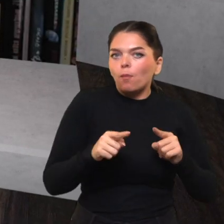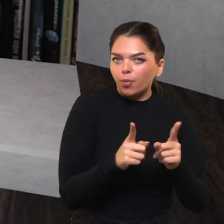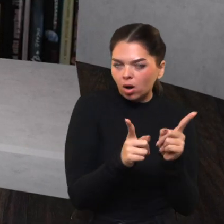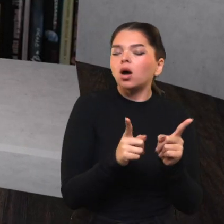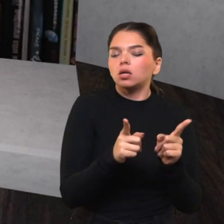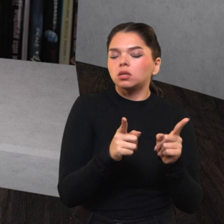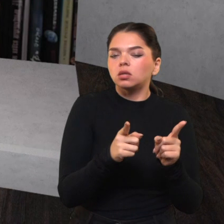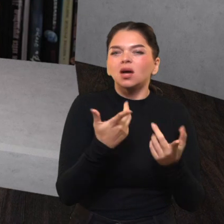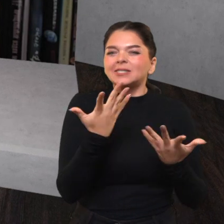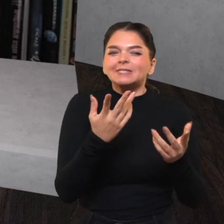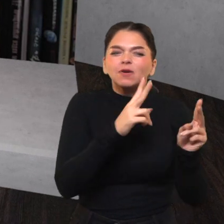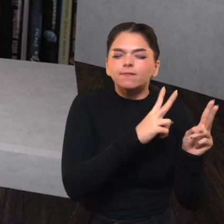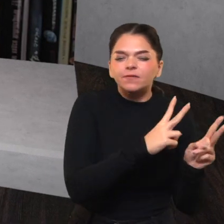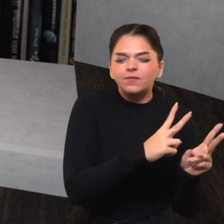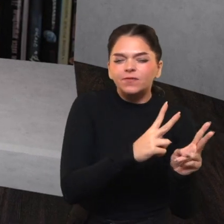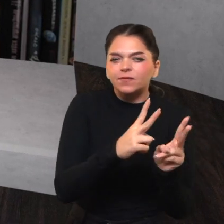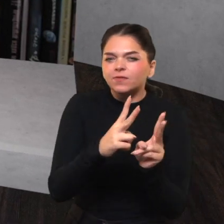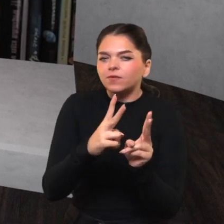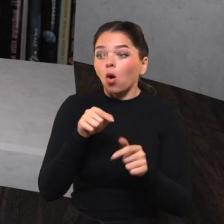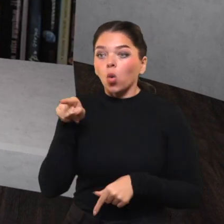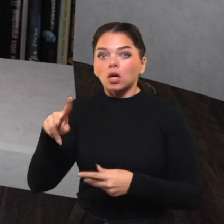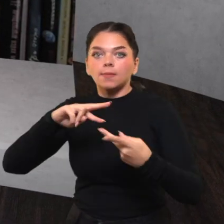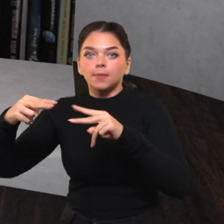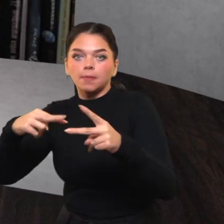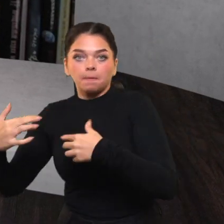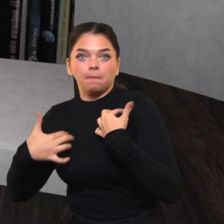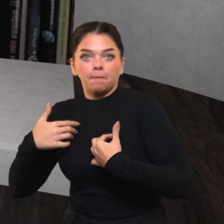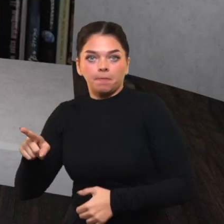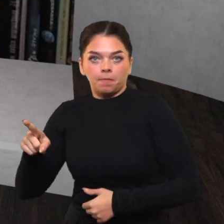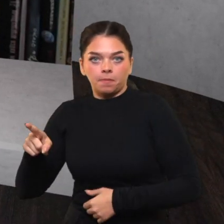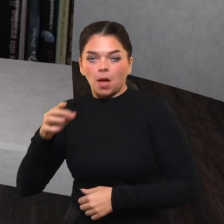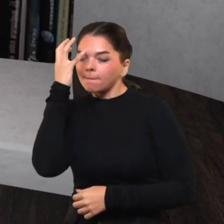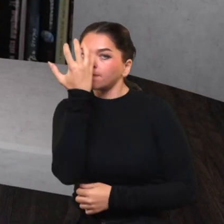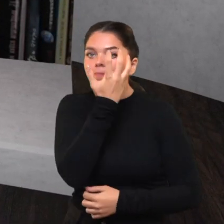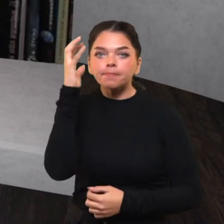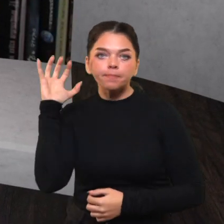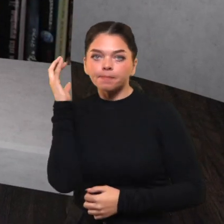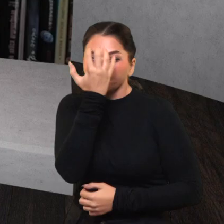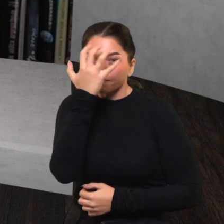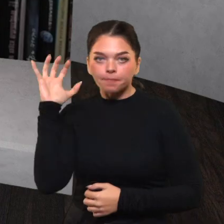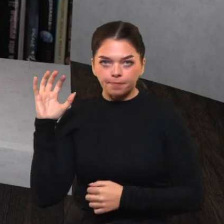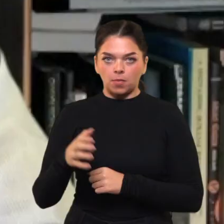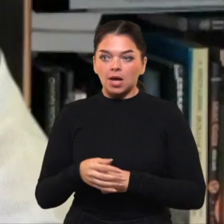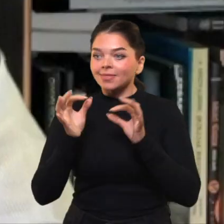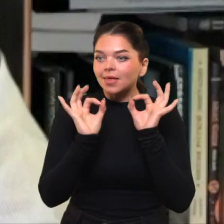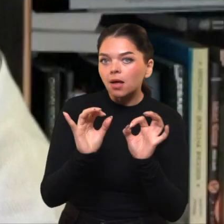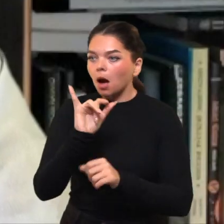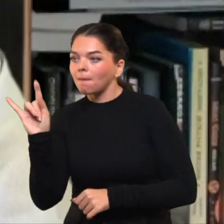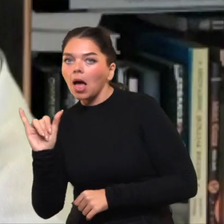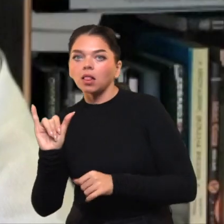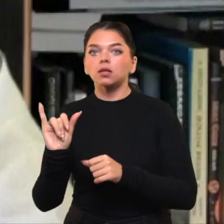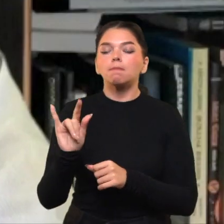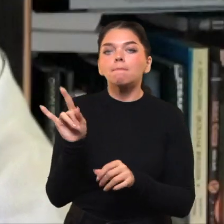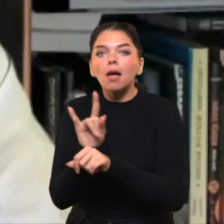buvo labai nepaslankiai. Jį gali greitai kisti. Mimikrizuoti ir ideologinių prioritėtų jį neturi.